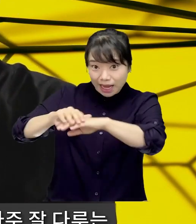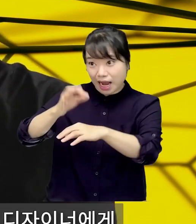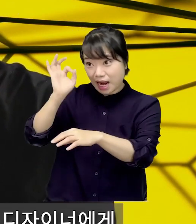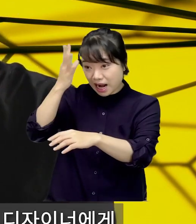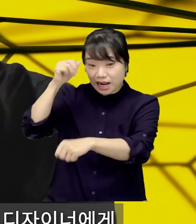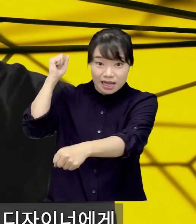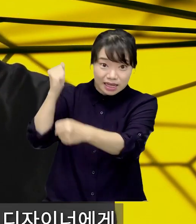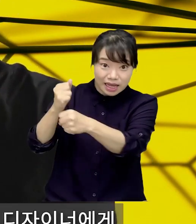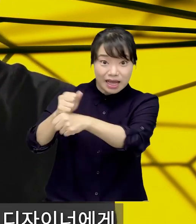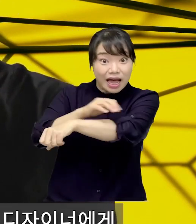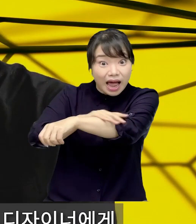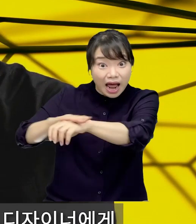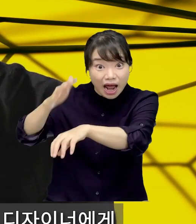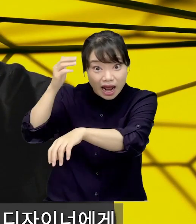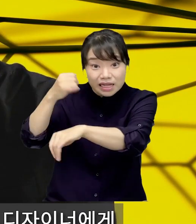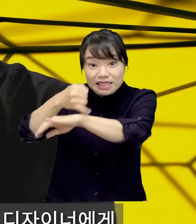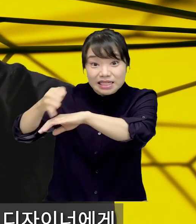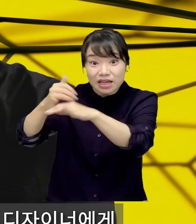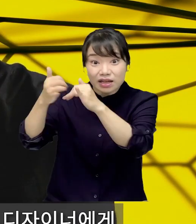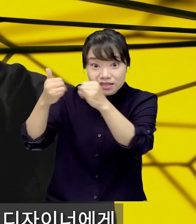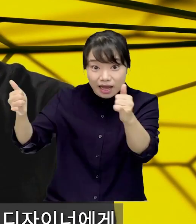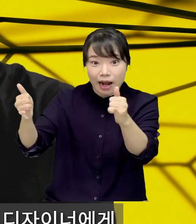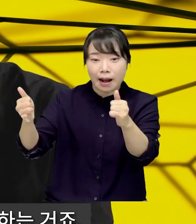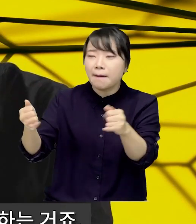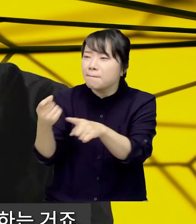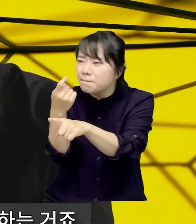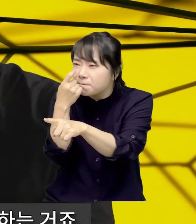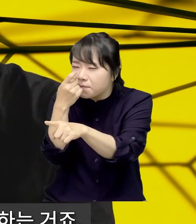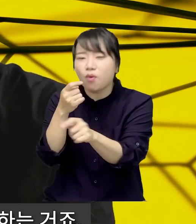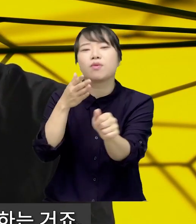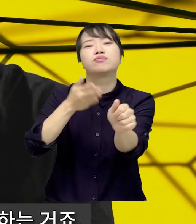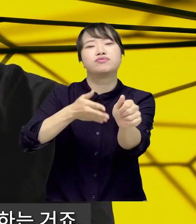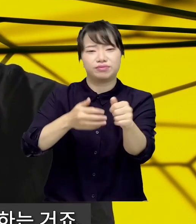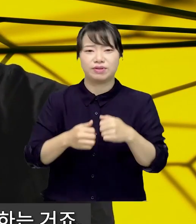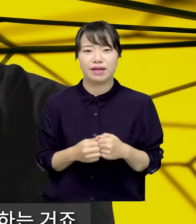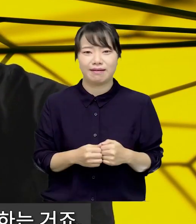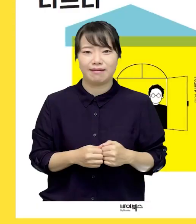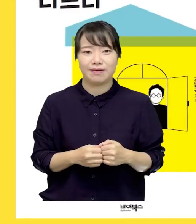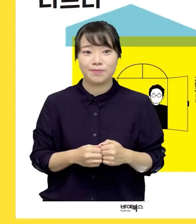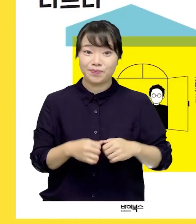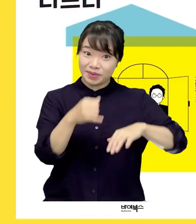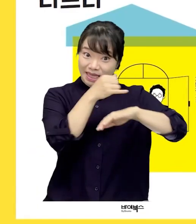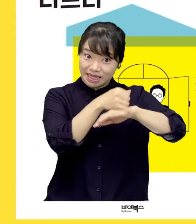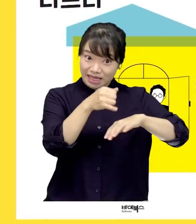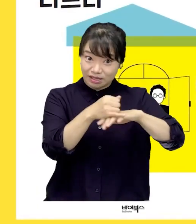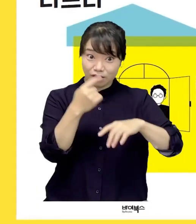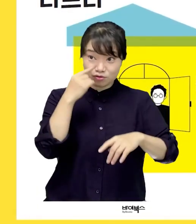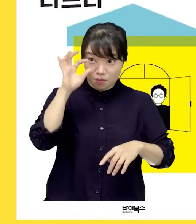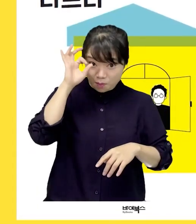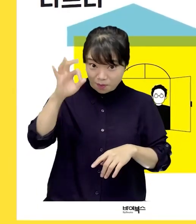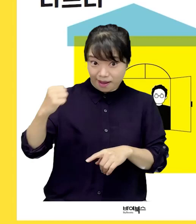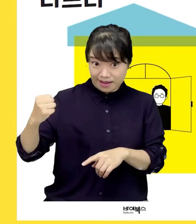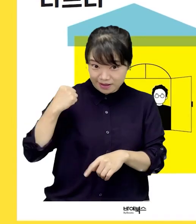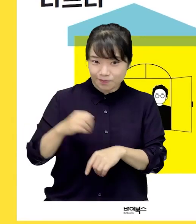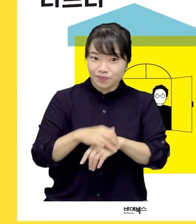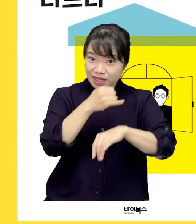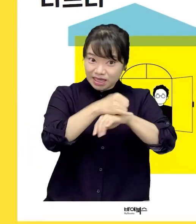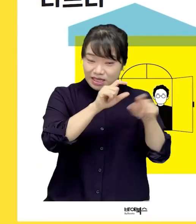다루는 비주얼로 설득하는 일을 잘하는 디자이너에게 배울 필요가 있다고 생각을 하는 거죠. 디자이너의 안목